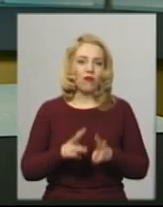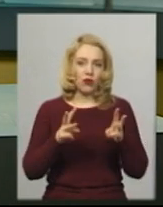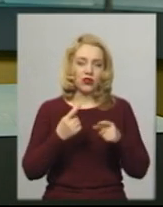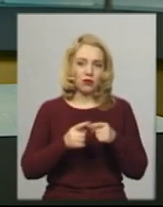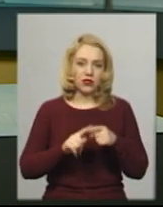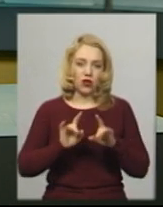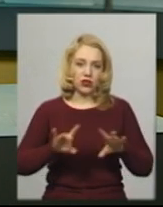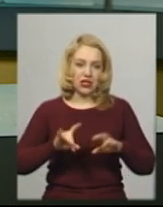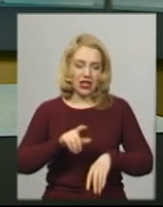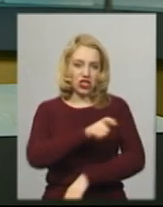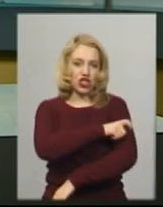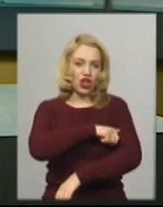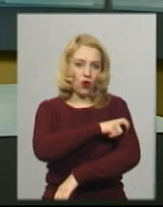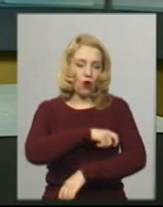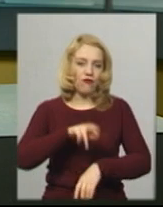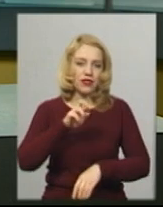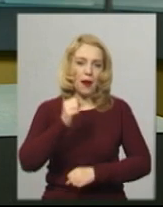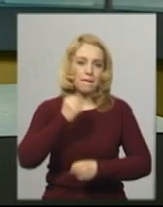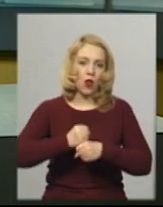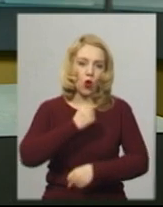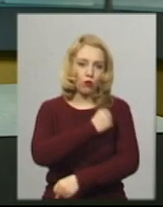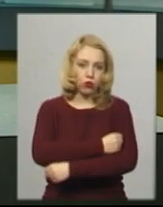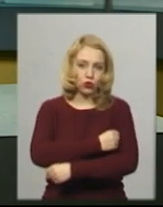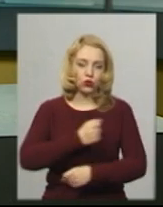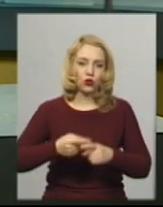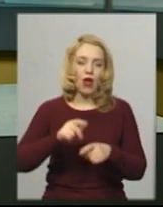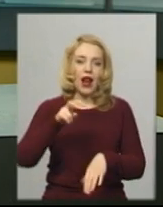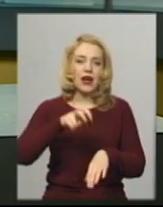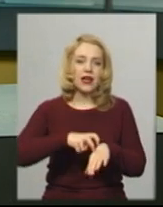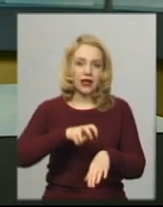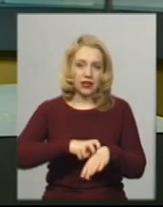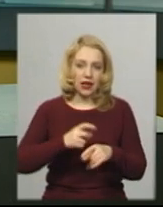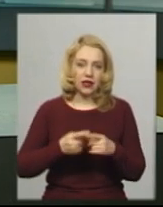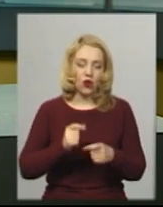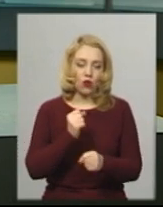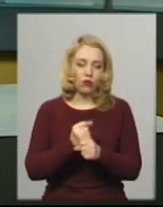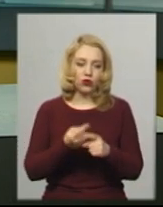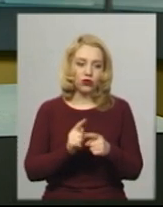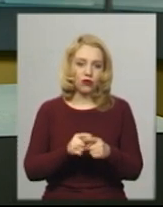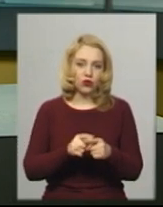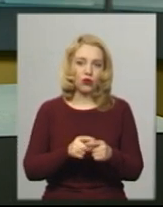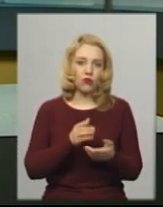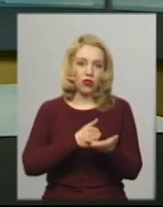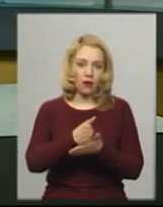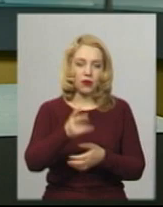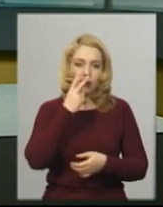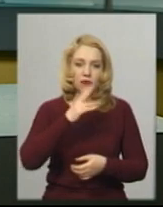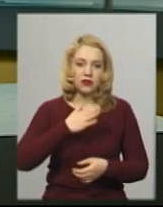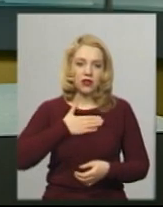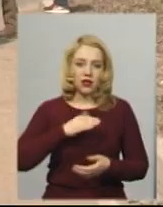блокпосту лікарка сімейної медицини Марина Божок. Роботу блокпосту на цьому напрямку бачила команда Суспільного.